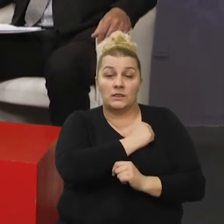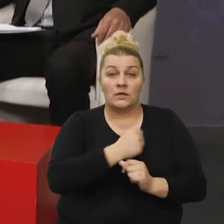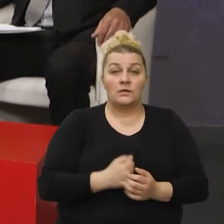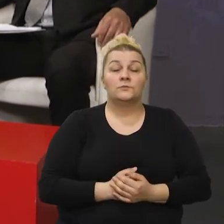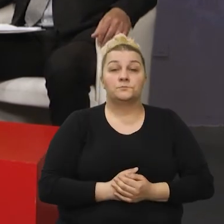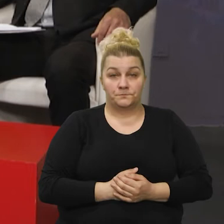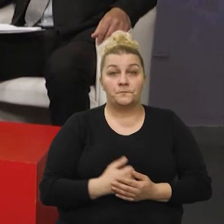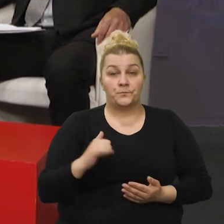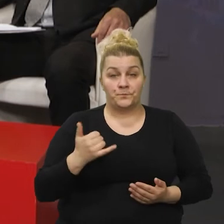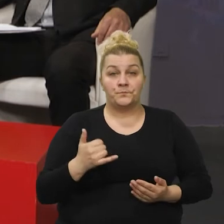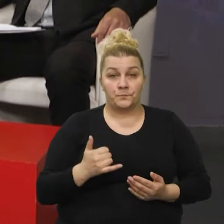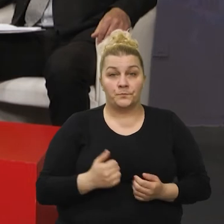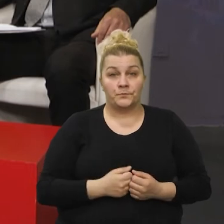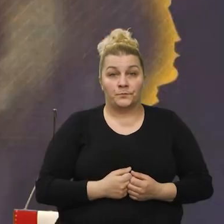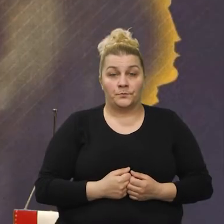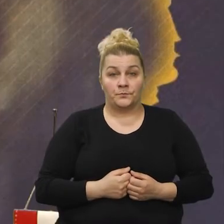Da.